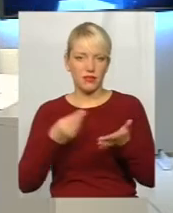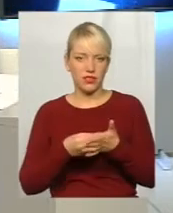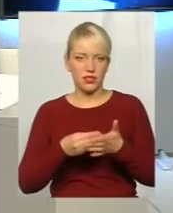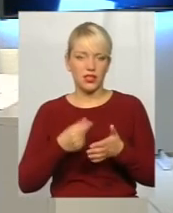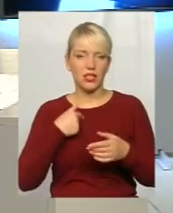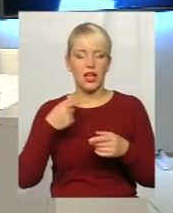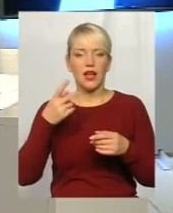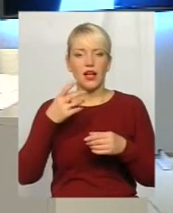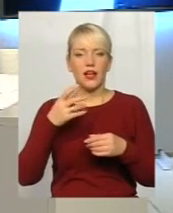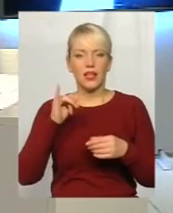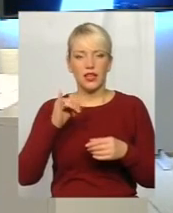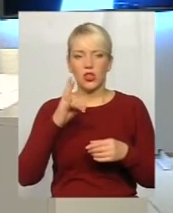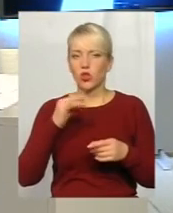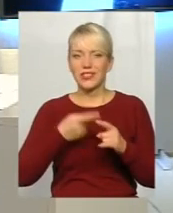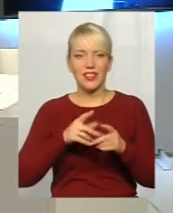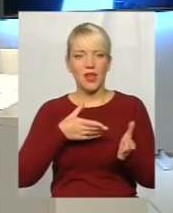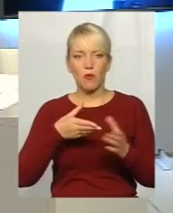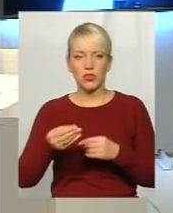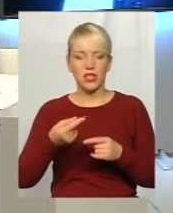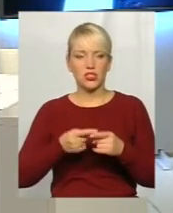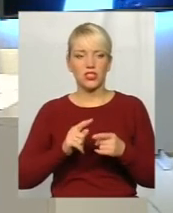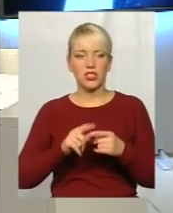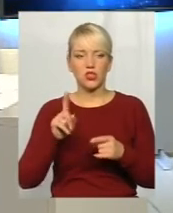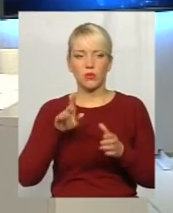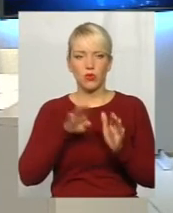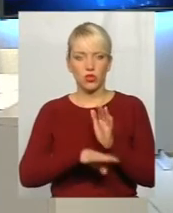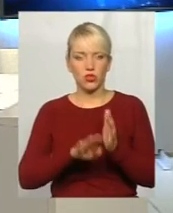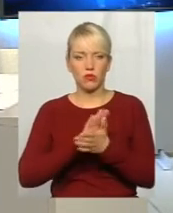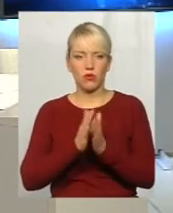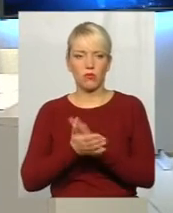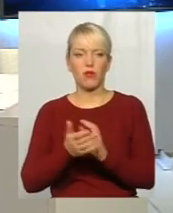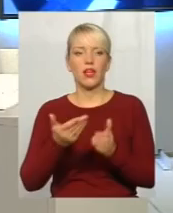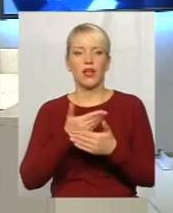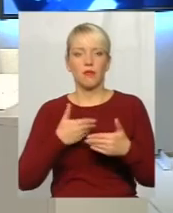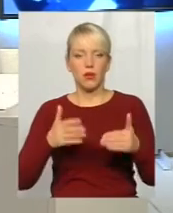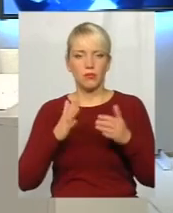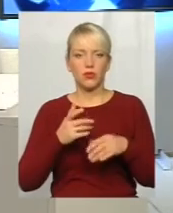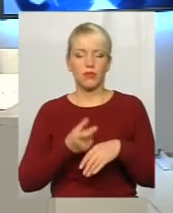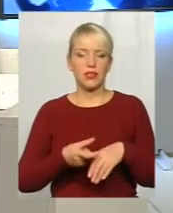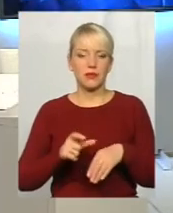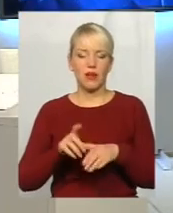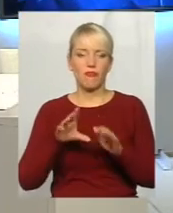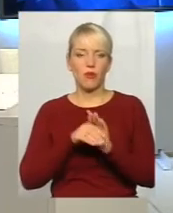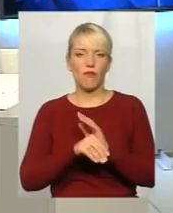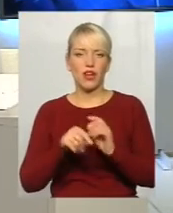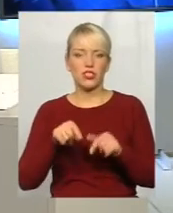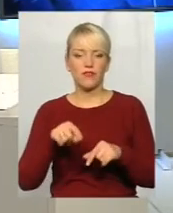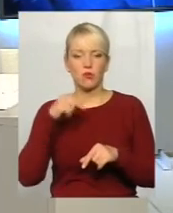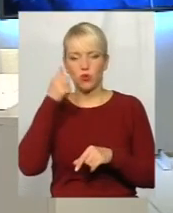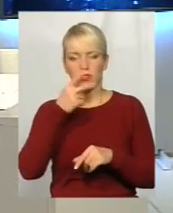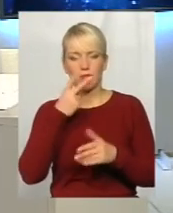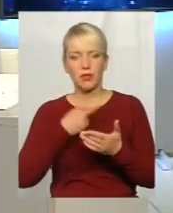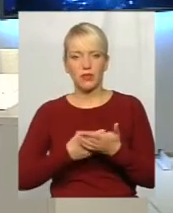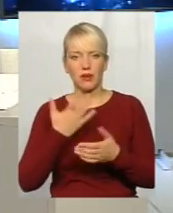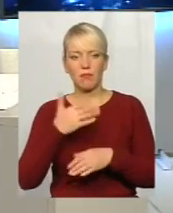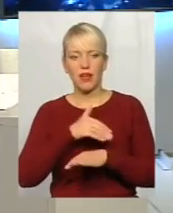чині не позначиться на тому, що ми погіршим умови, ми будемо максимально впроваджувати. В цьому році в нас передбачається